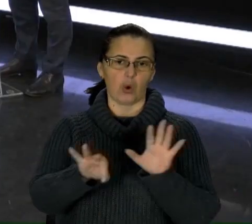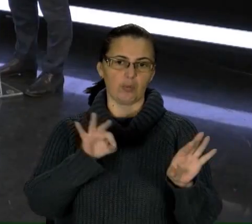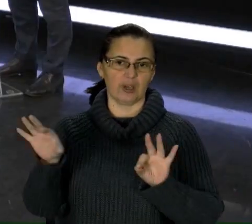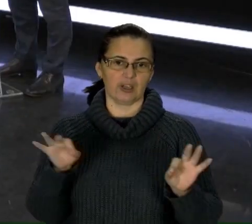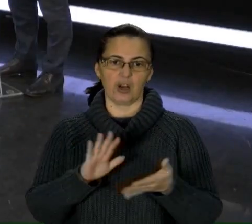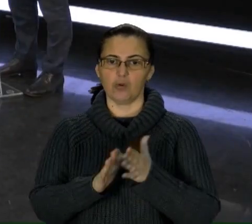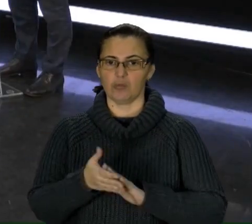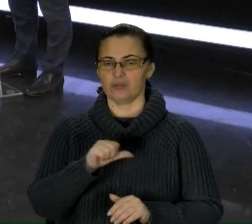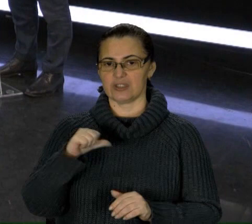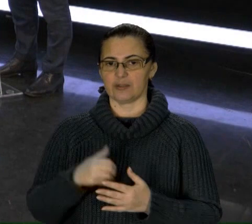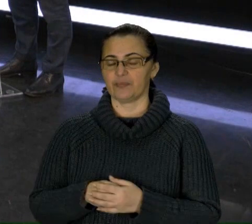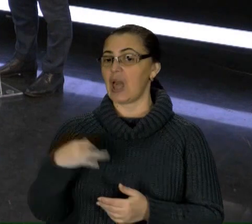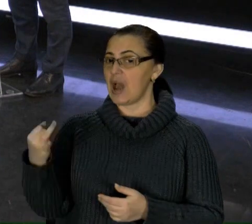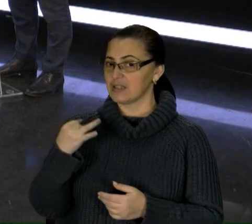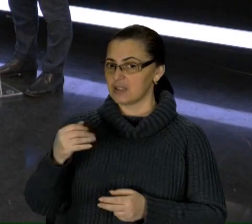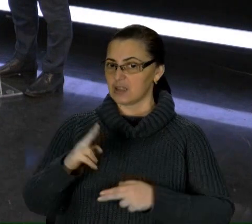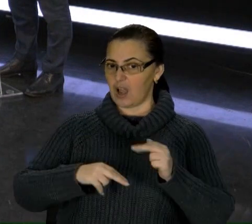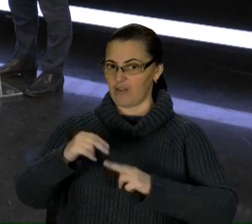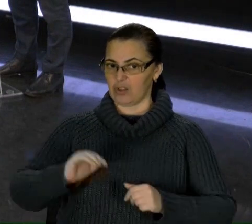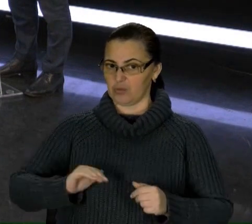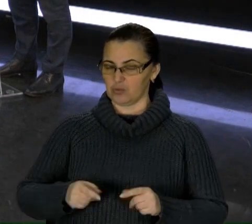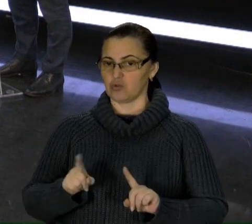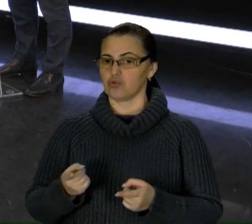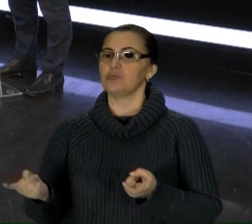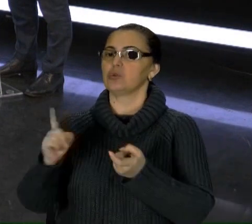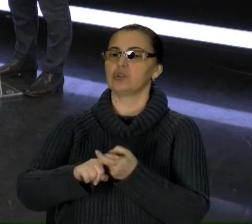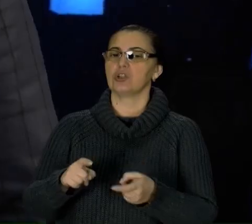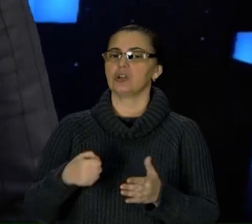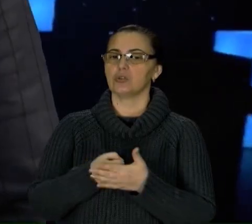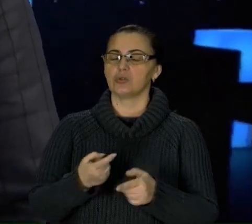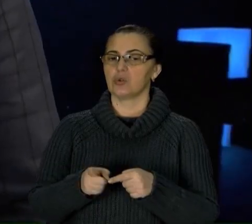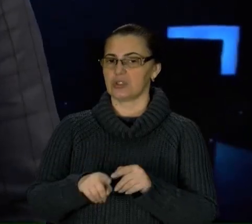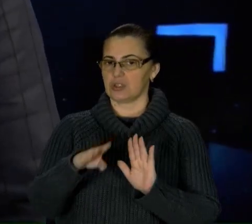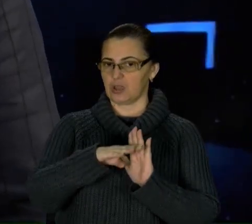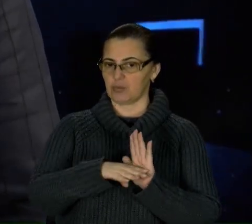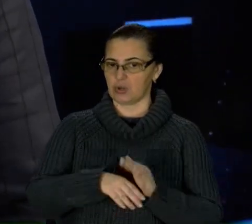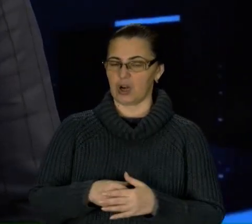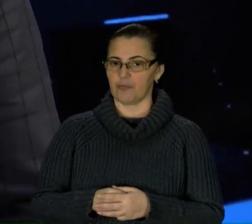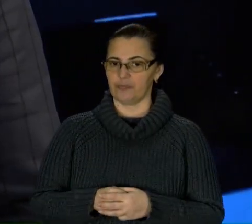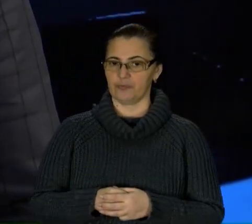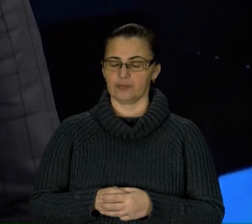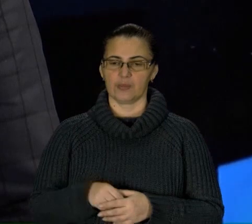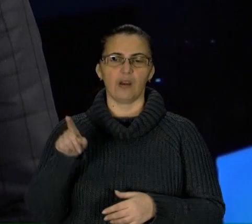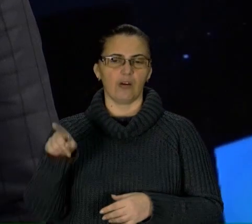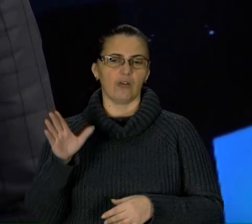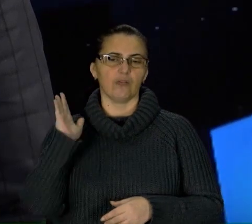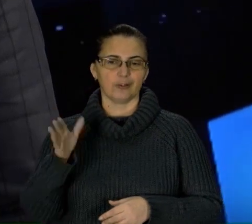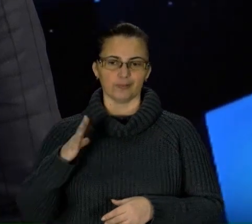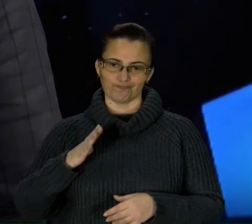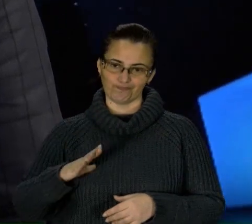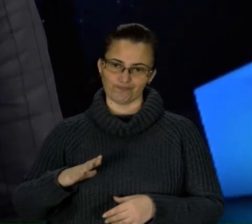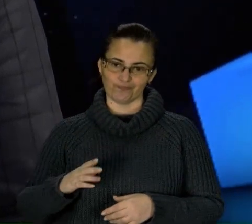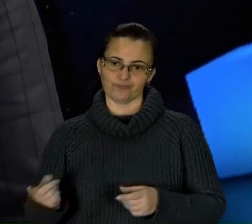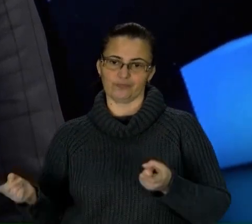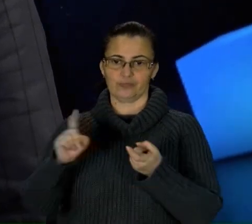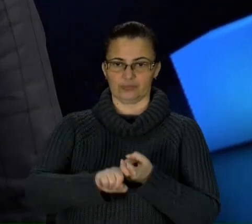Забудовники, взагалі, в тому, щоб долучатись до цієї програми? Вони будуть змушені бути зацікавленими. Тому що,